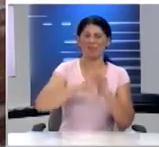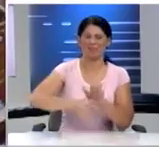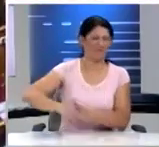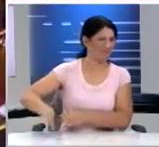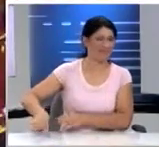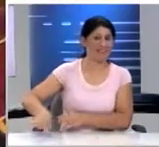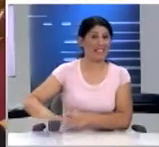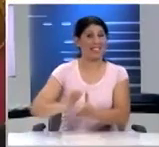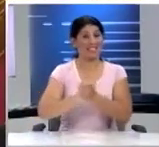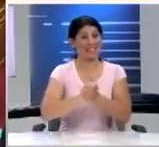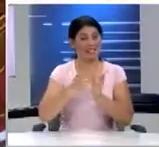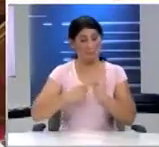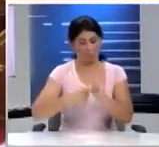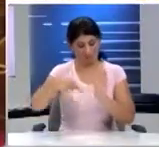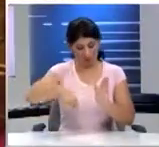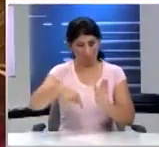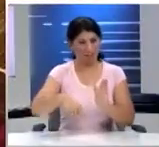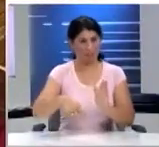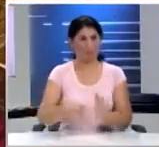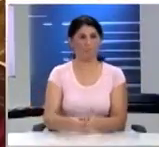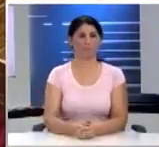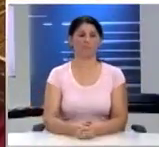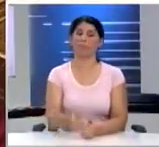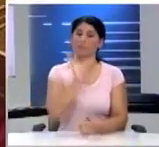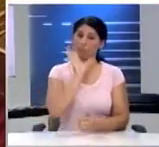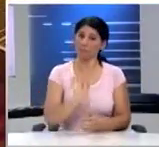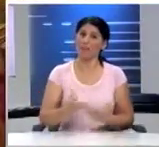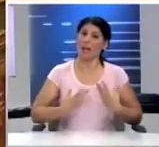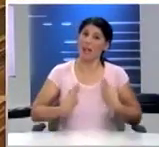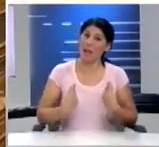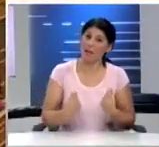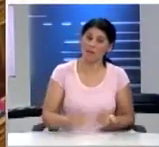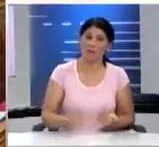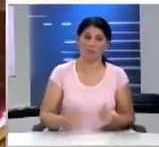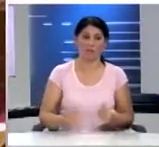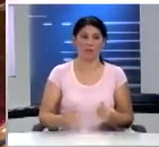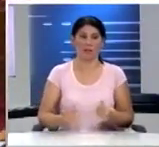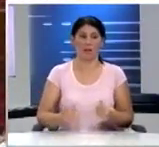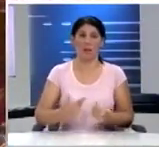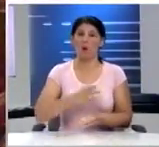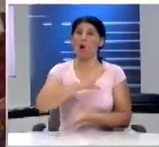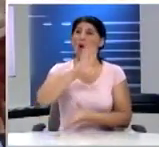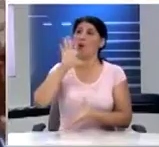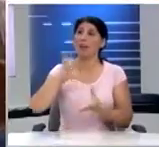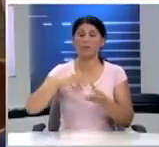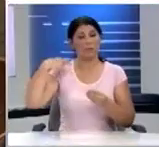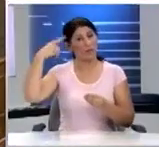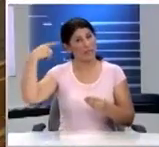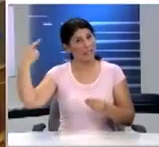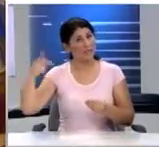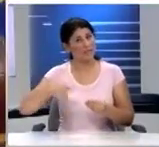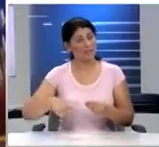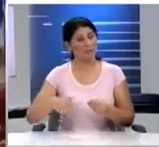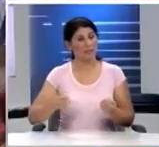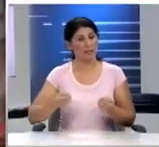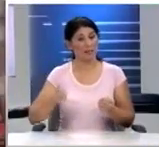σας συγχαρώ για την παρουσία σας απόψε Και πραγματικά σας εύχομαι Όλα αυτά που ονειρεύεστε Και μας κάνουν σήμερα να